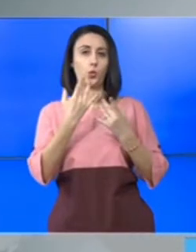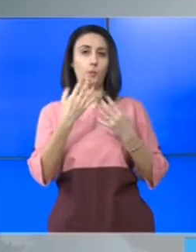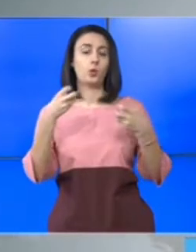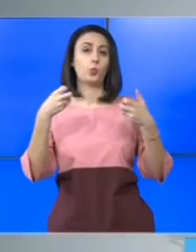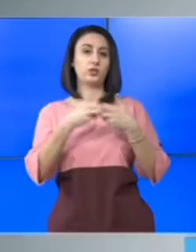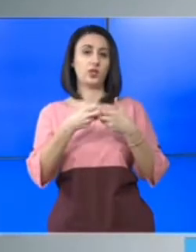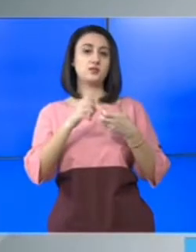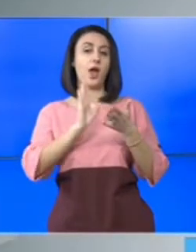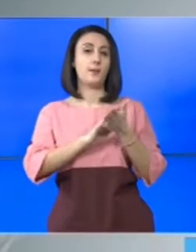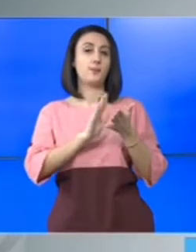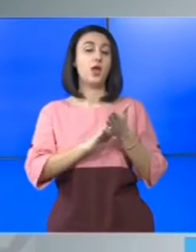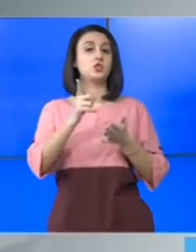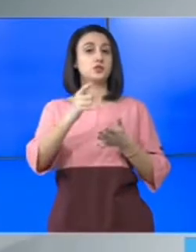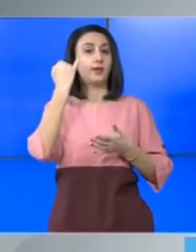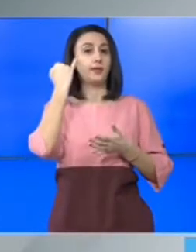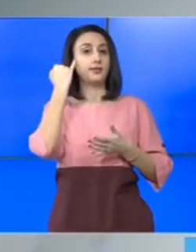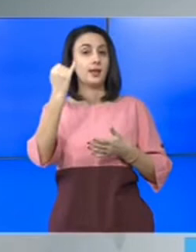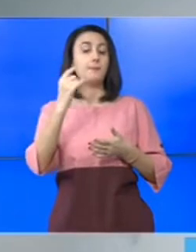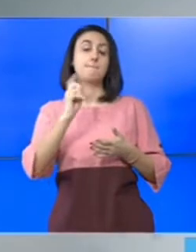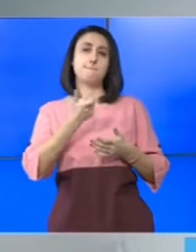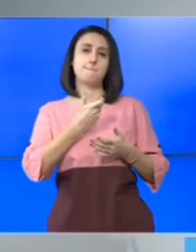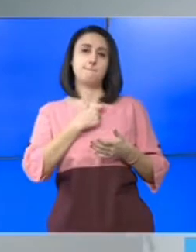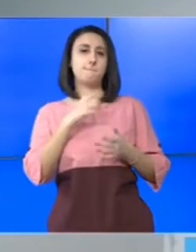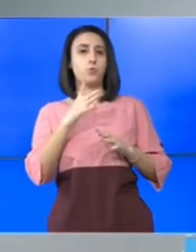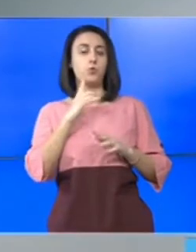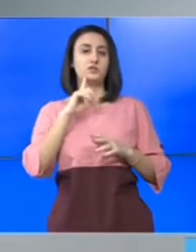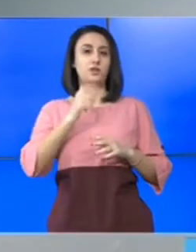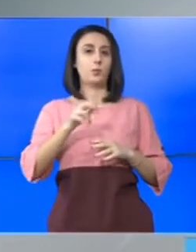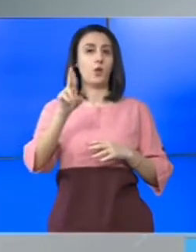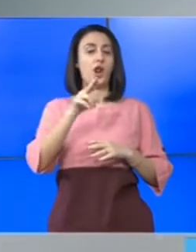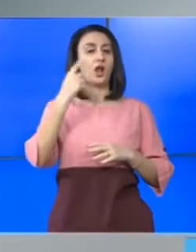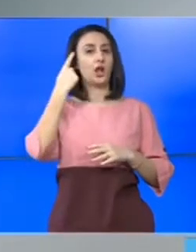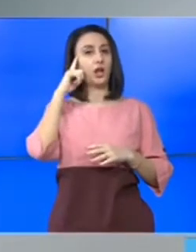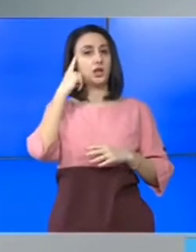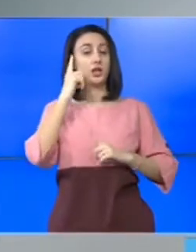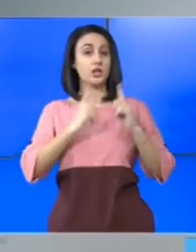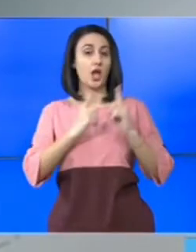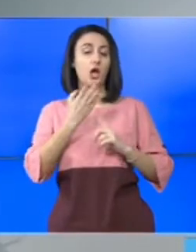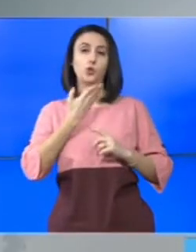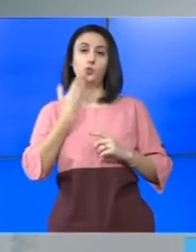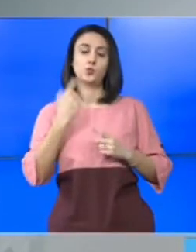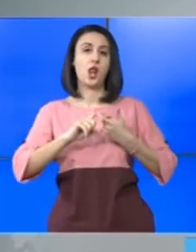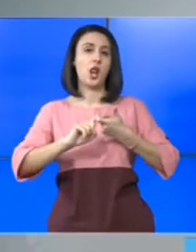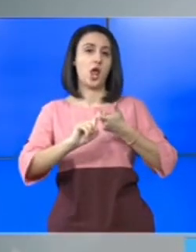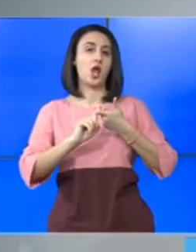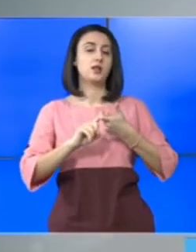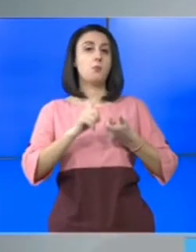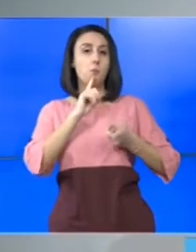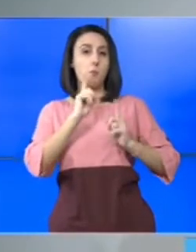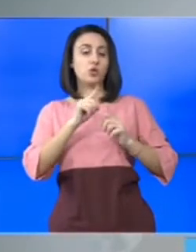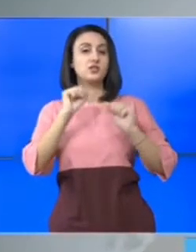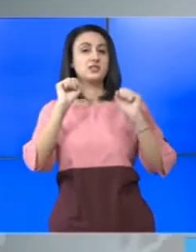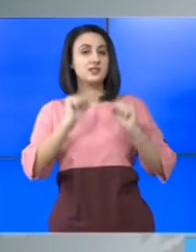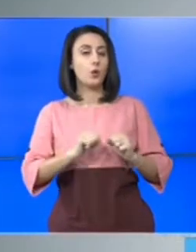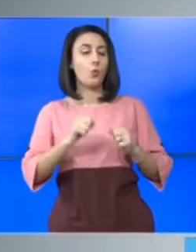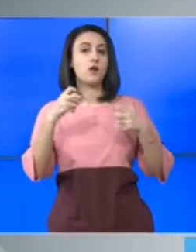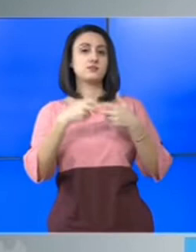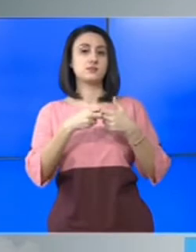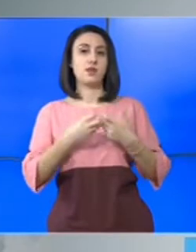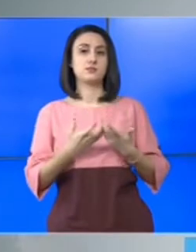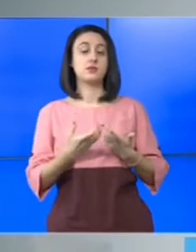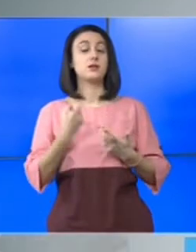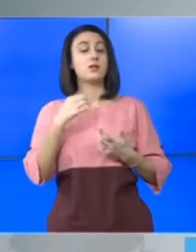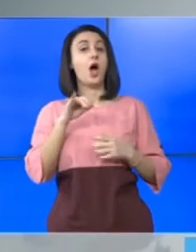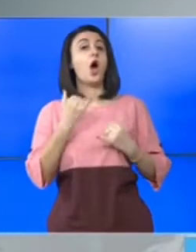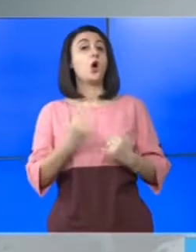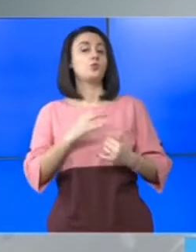Aceste scenarii poate trebuie regândite, mai ales dacă nu sunt legate de o politică serioasă de testare, dar